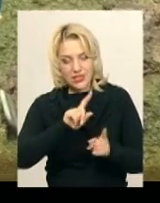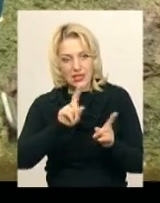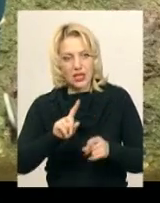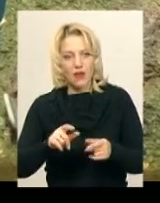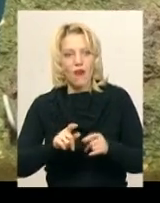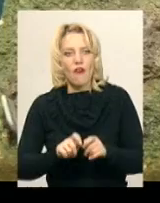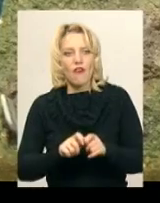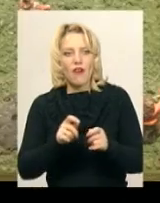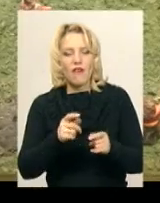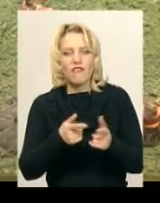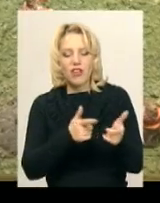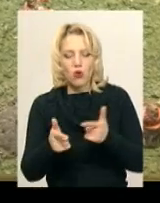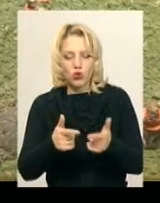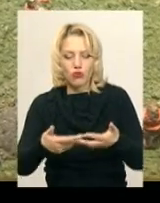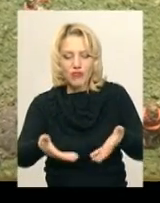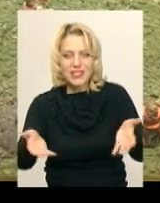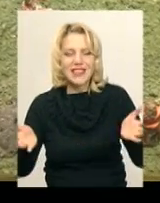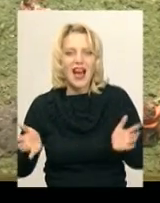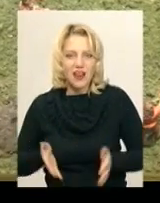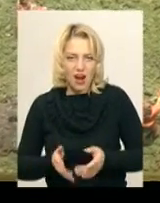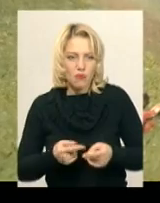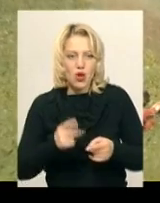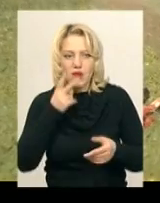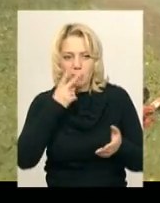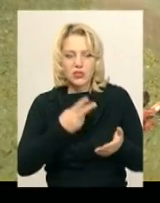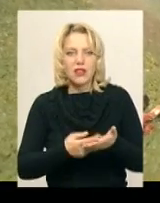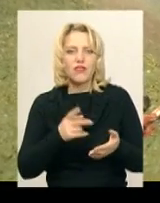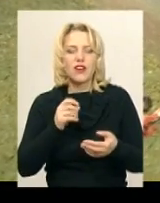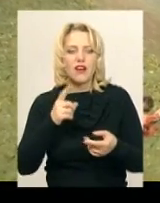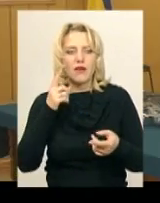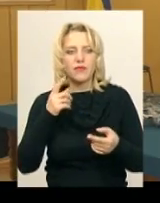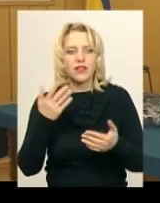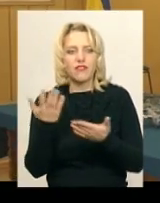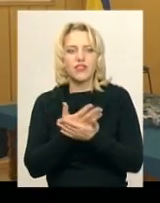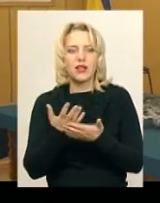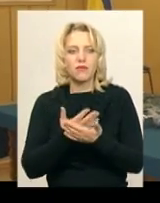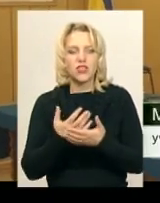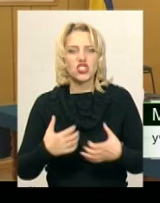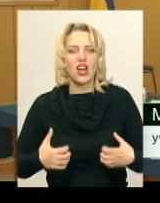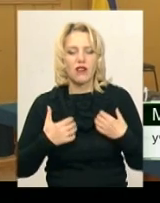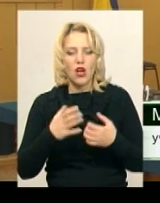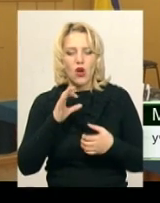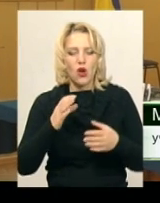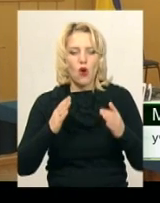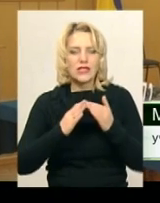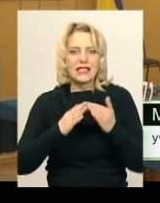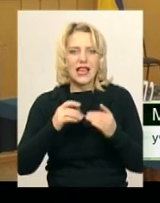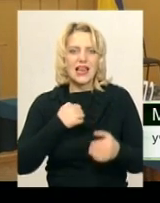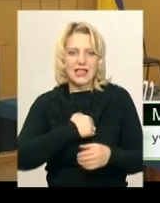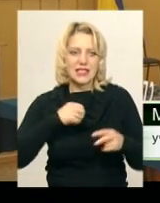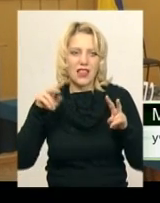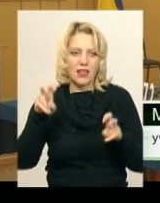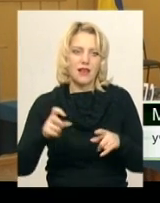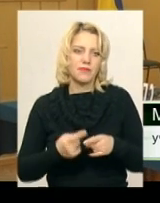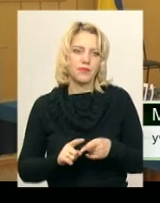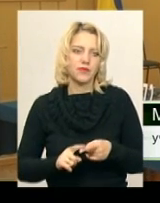діараму для номінації фентезі. Максим Шоляк каже, відтворив фрагмент фільму жахів «Оселя зла». Зла корпорація випустила